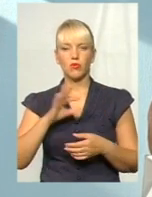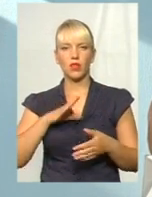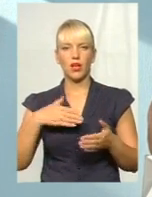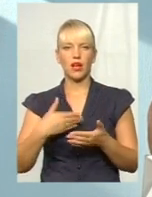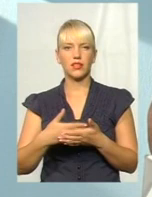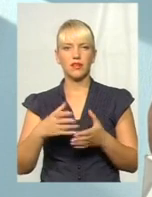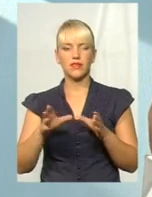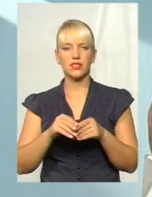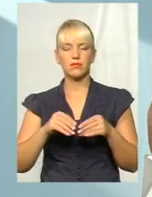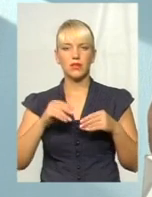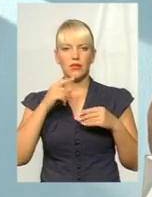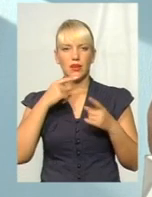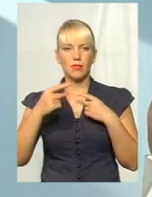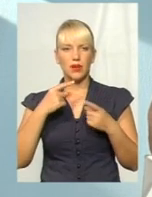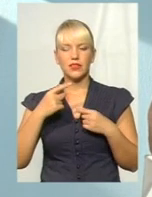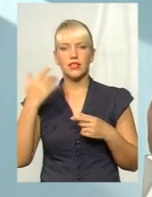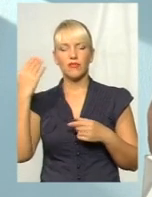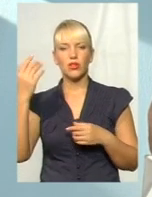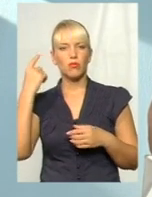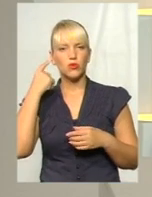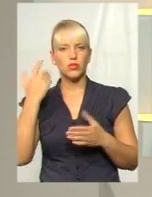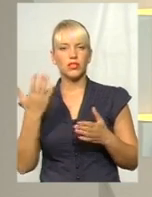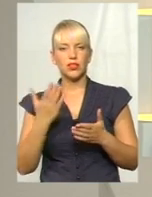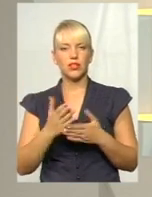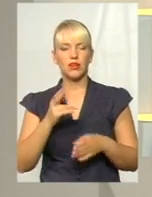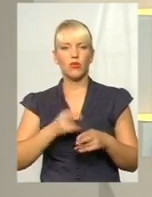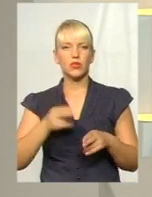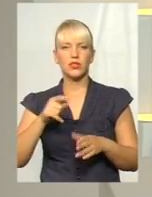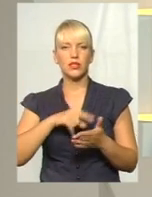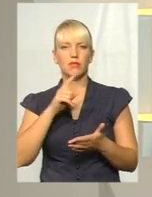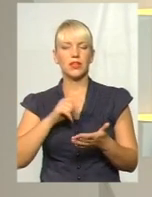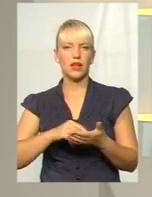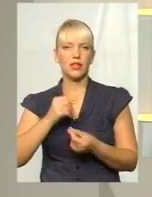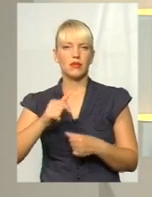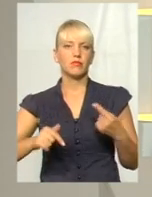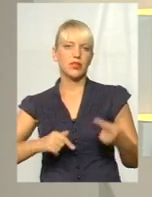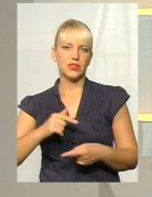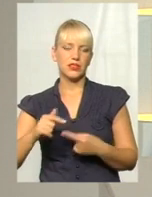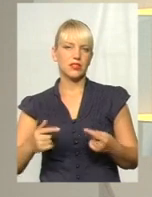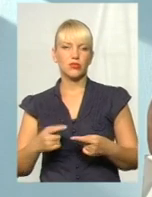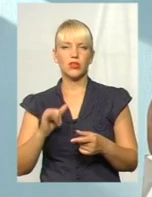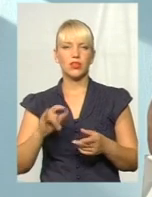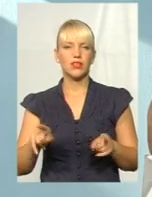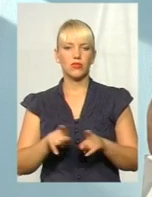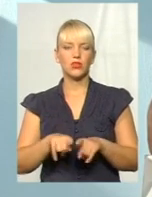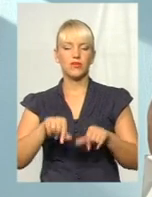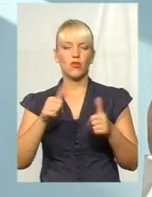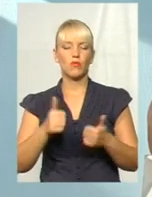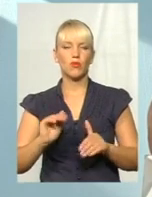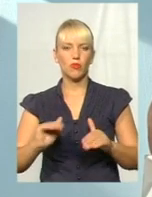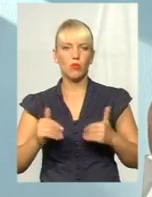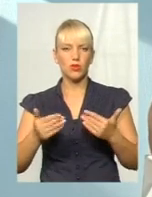співбесіда. Вони почули, наскільки є гострі питання бізнесу, відповідно, також сформовані пропозиції,